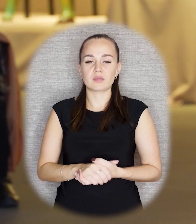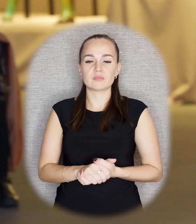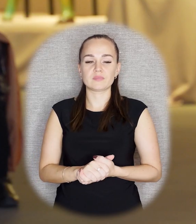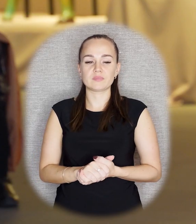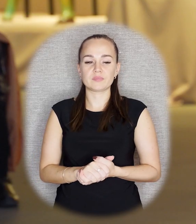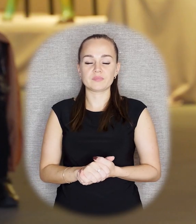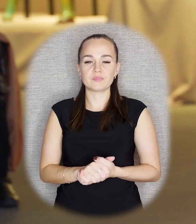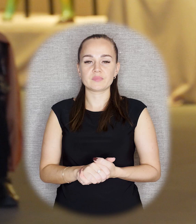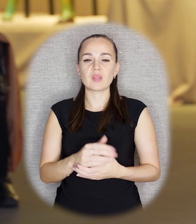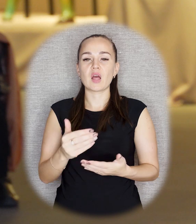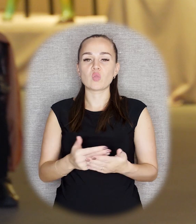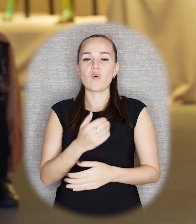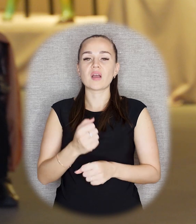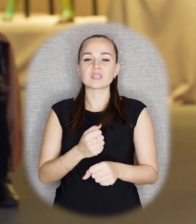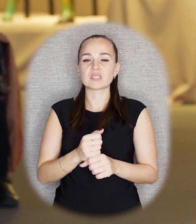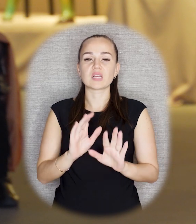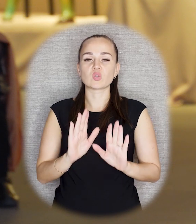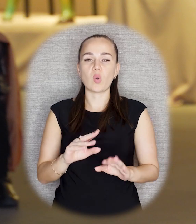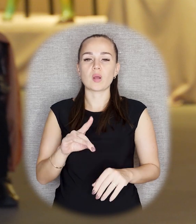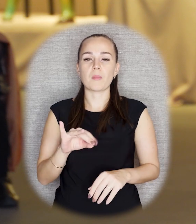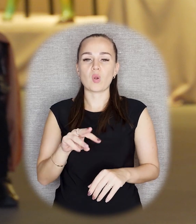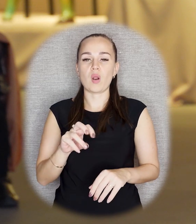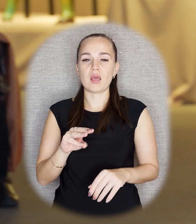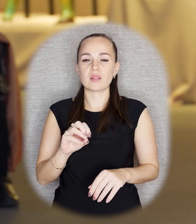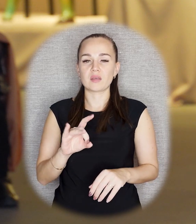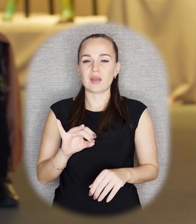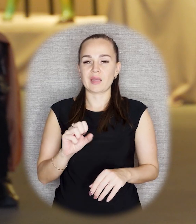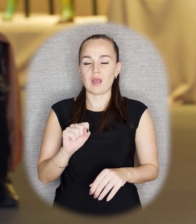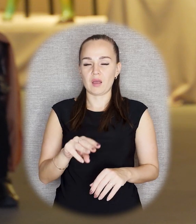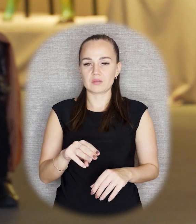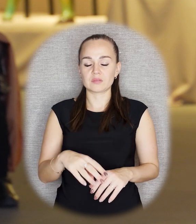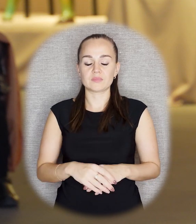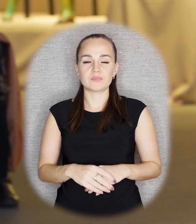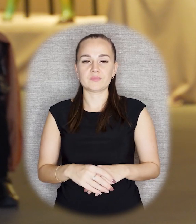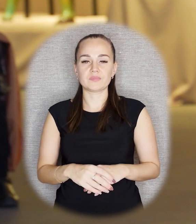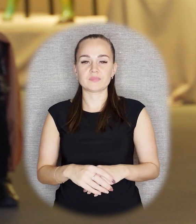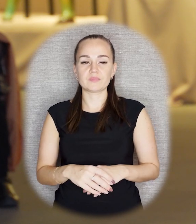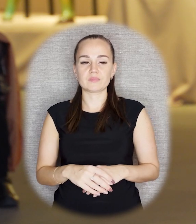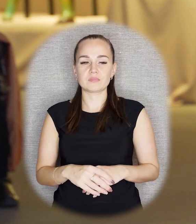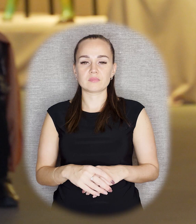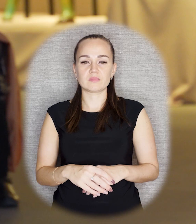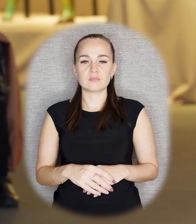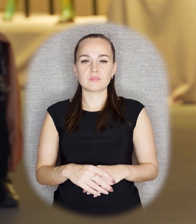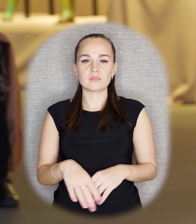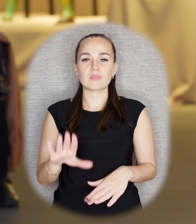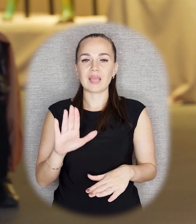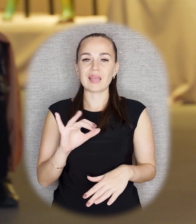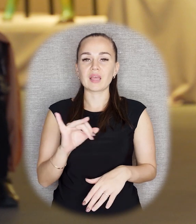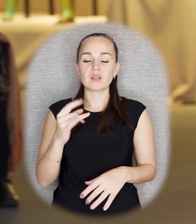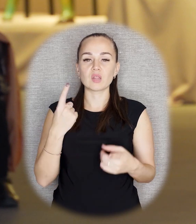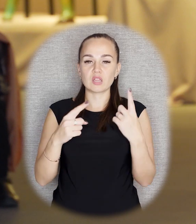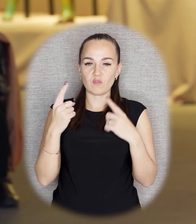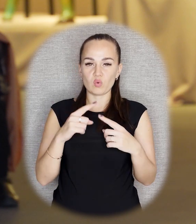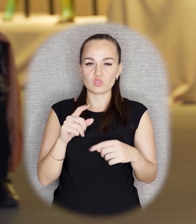создаст только пролетариат. И только у нас, у футуристов, общая с пролетариатом дорога. Но на самом деле как раз творчество